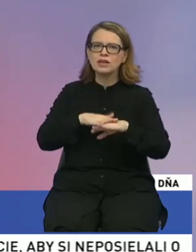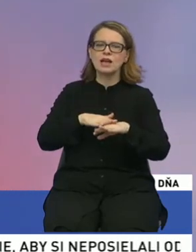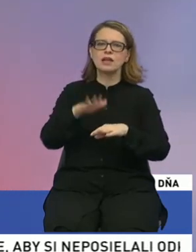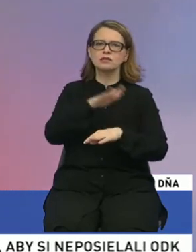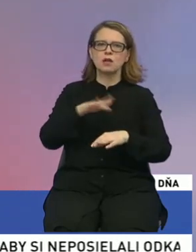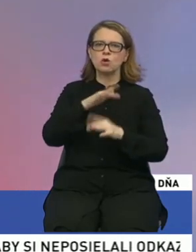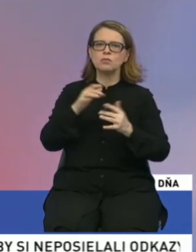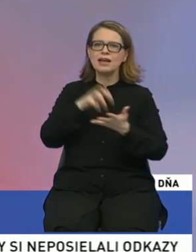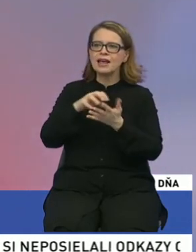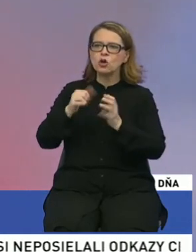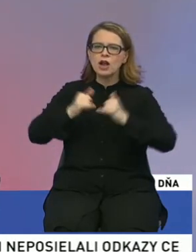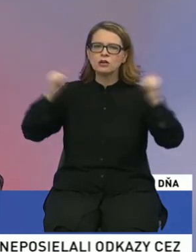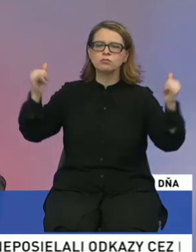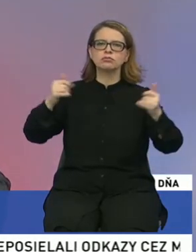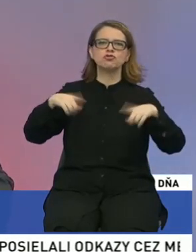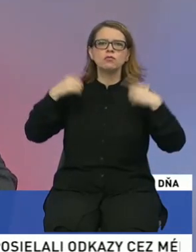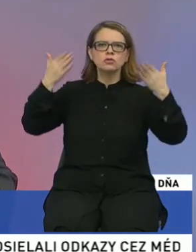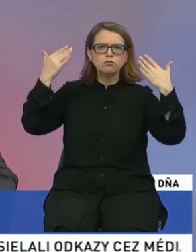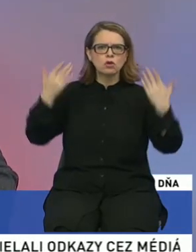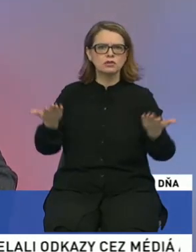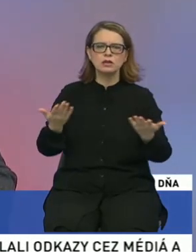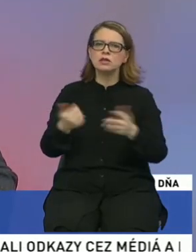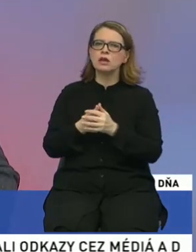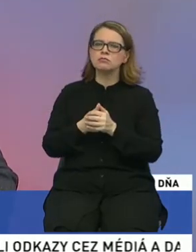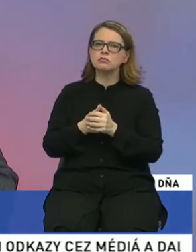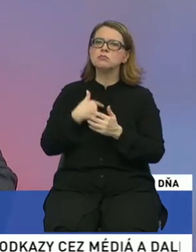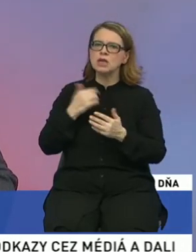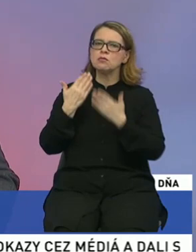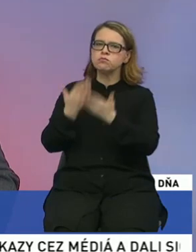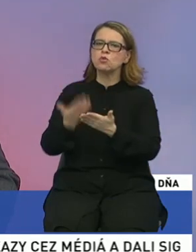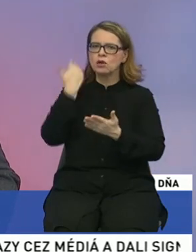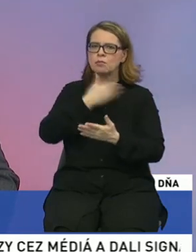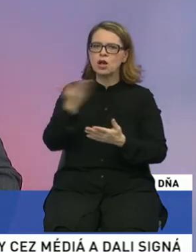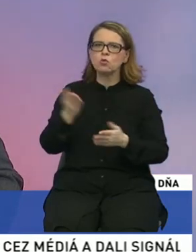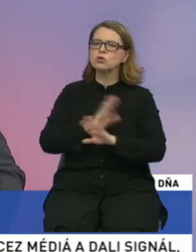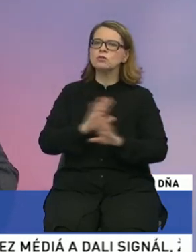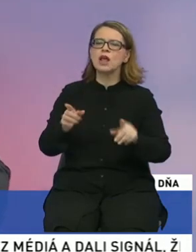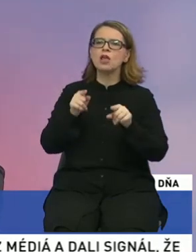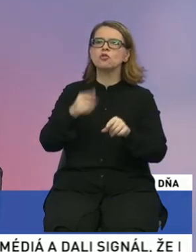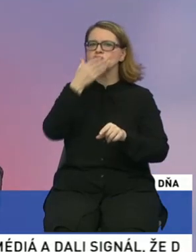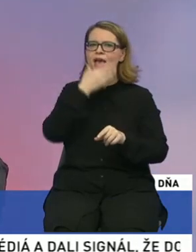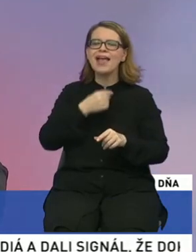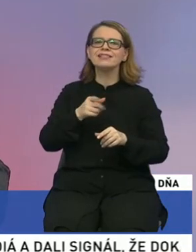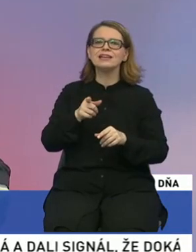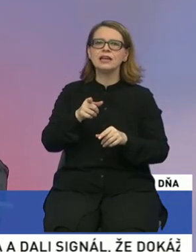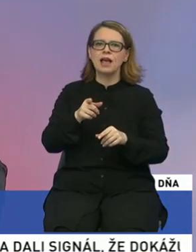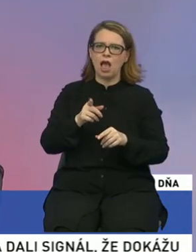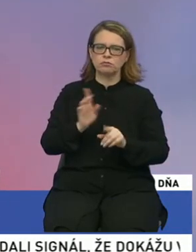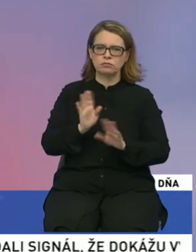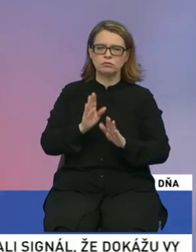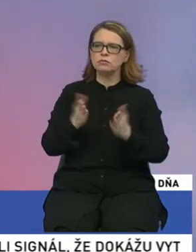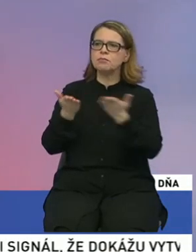regionálny rozvoj, životné prostredie. Takže naozaj my ponúkame ľuďom nie len to, že etnickú stranu. To je len